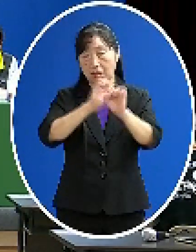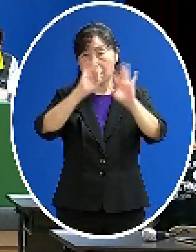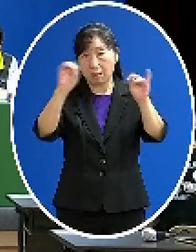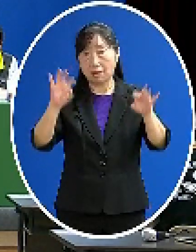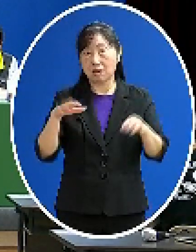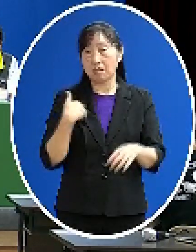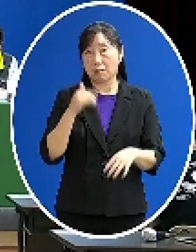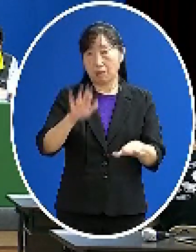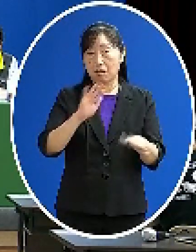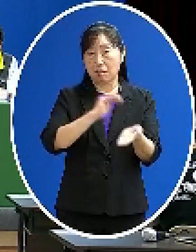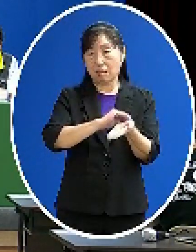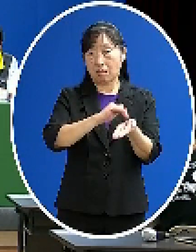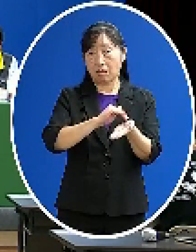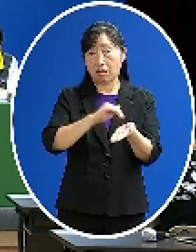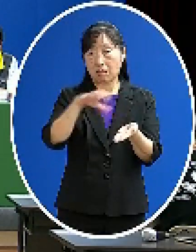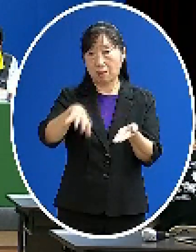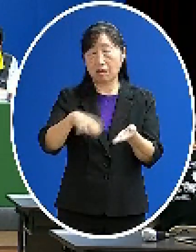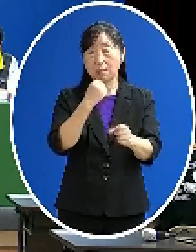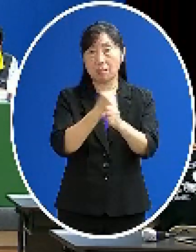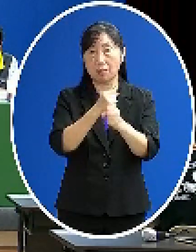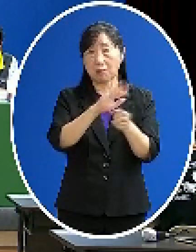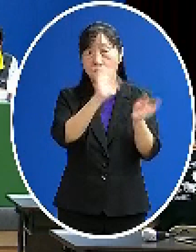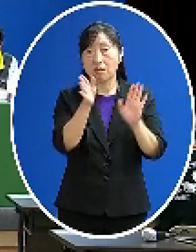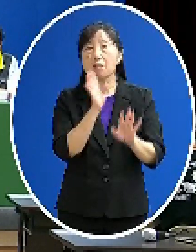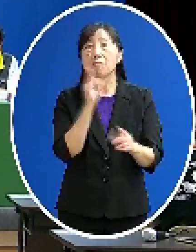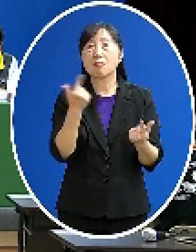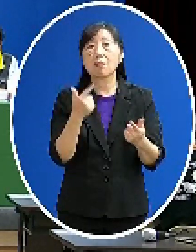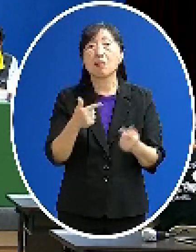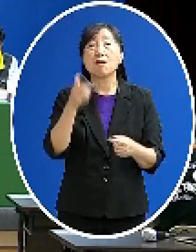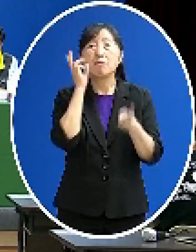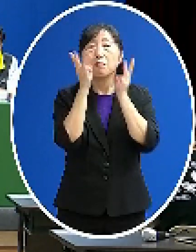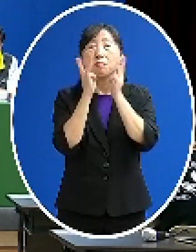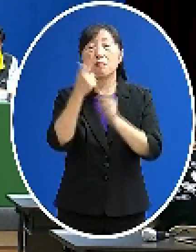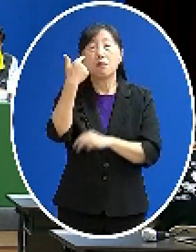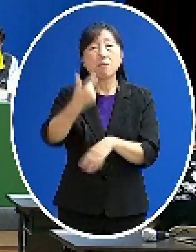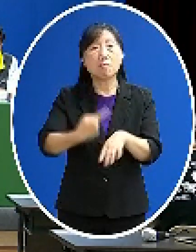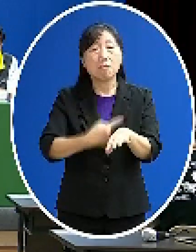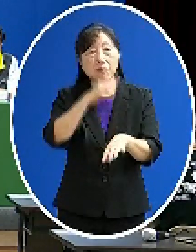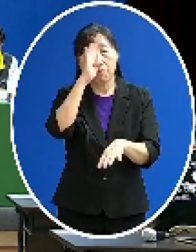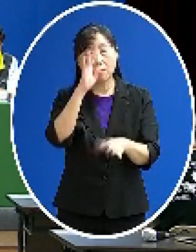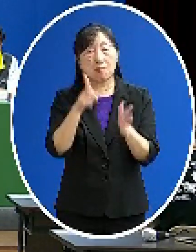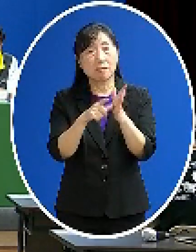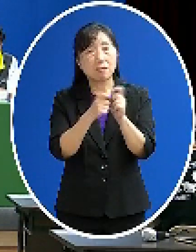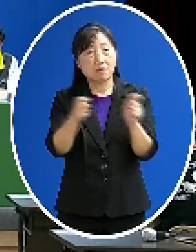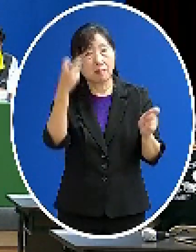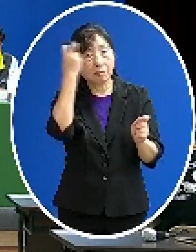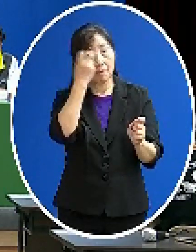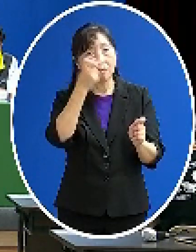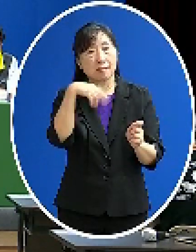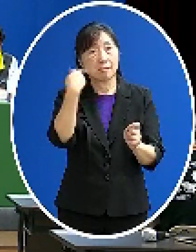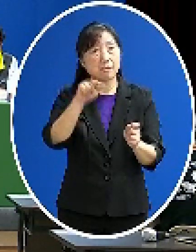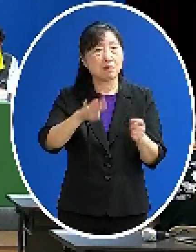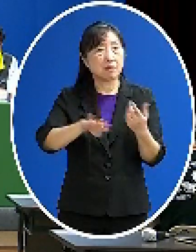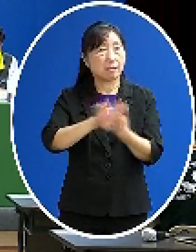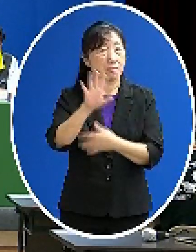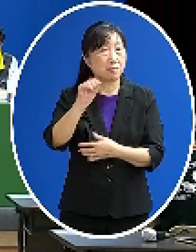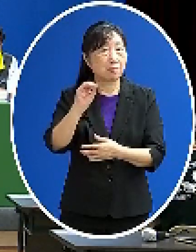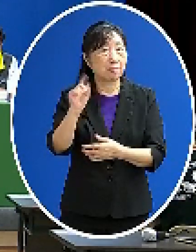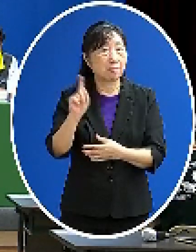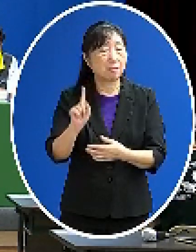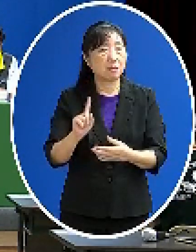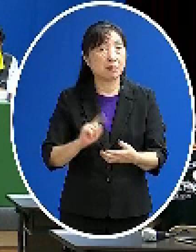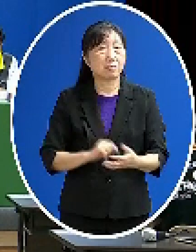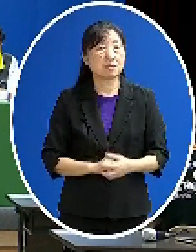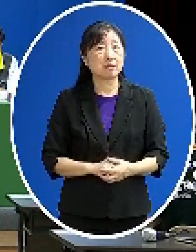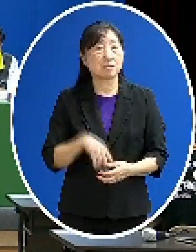推行的狀況怎麼樣除了慢性病長照之外 之後還會開放到一般疾病的類別嗎那第三個問題是想